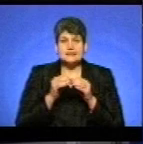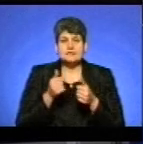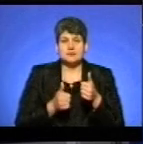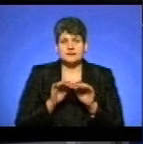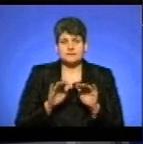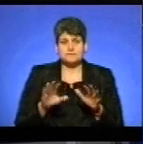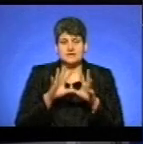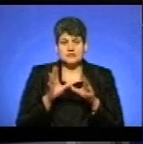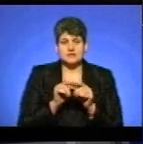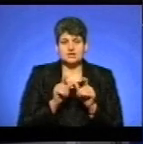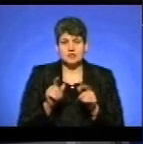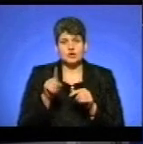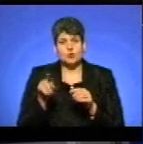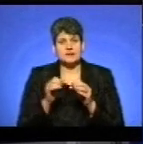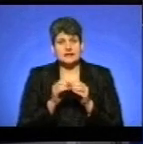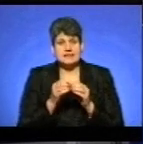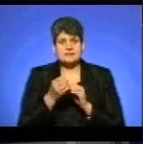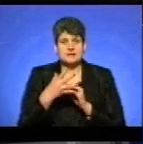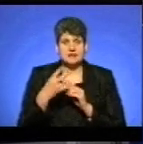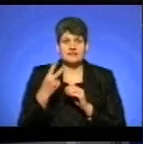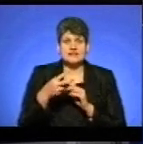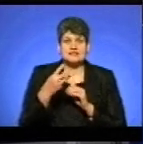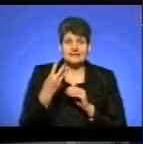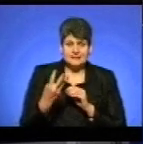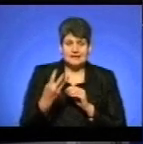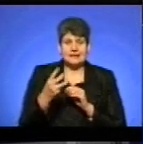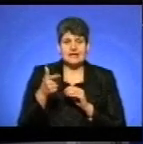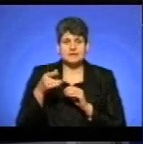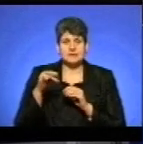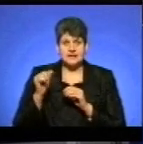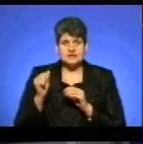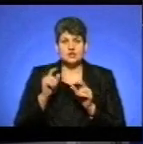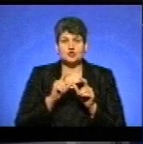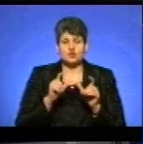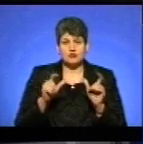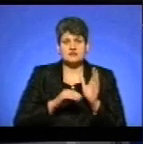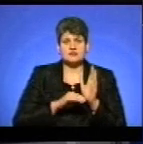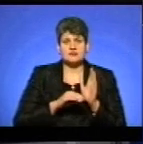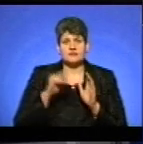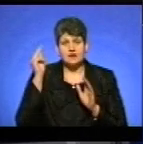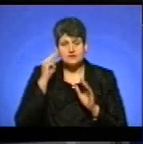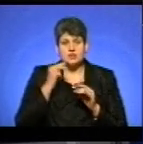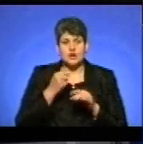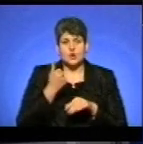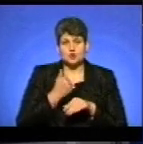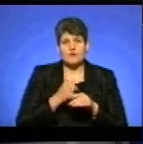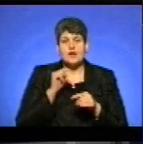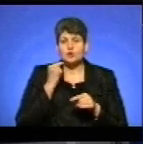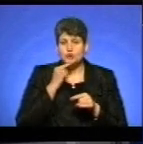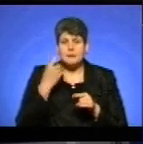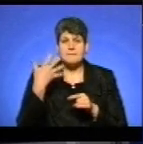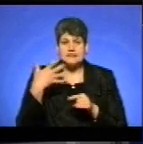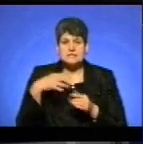загальноосвітніх шкіл номер 10, 15, 23, класичної гімназії та школи з вивчення основ економіки. 50